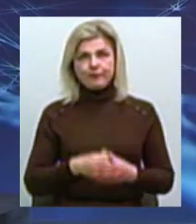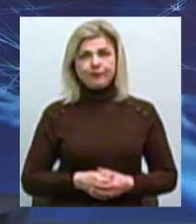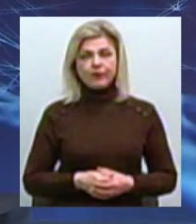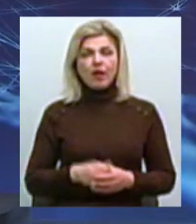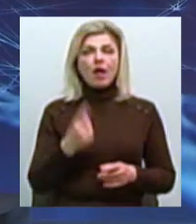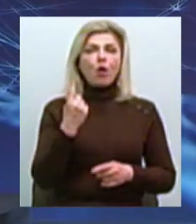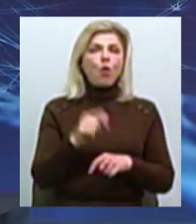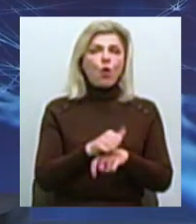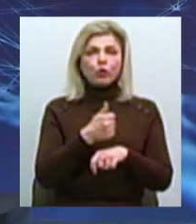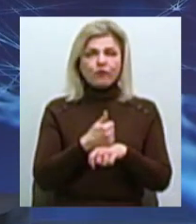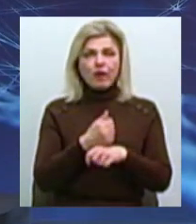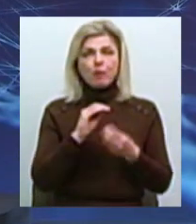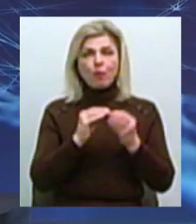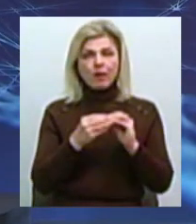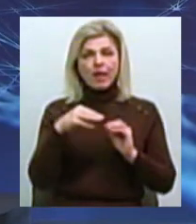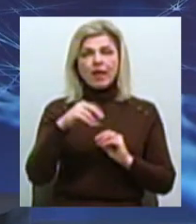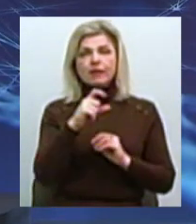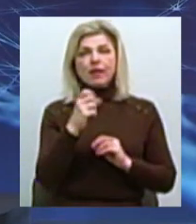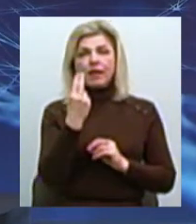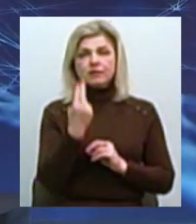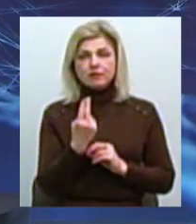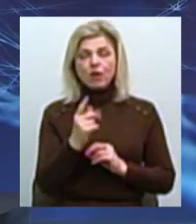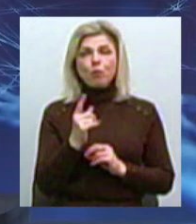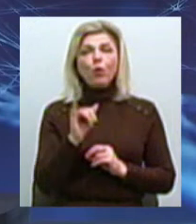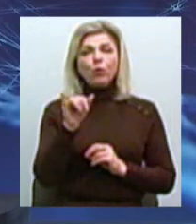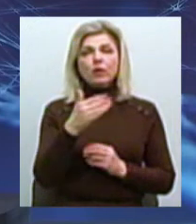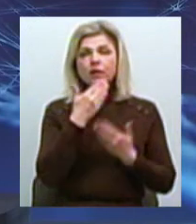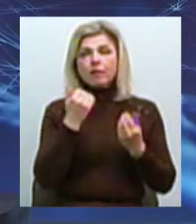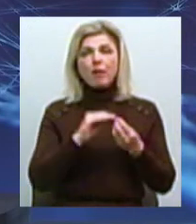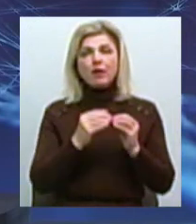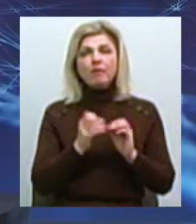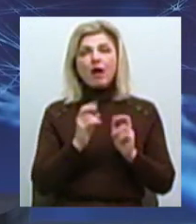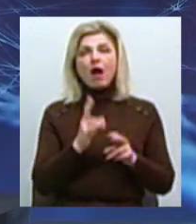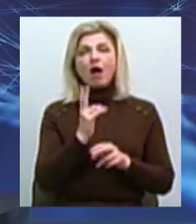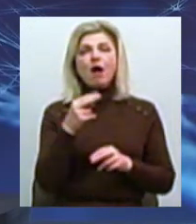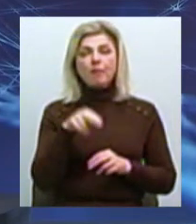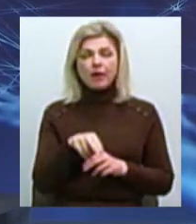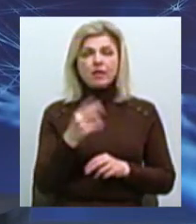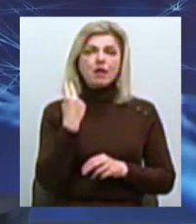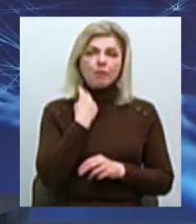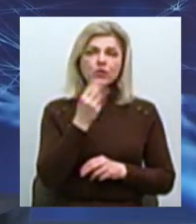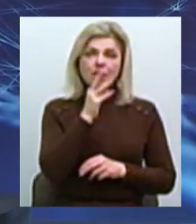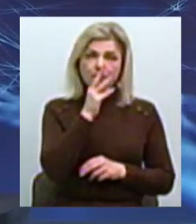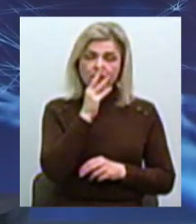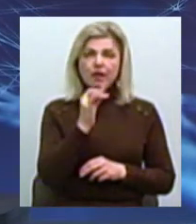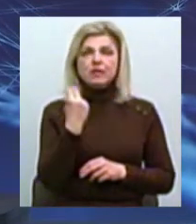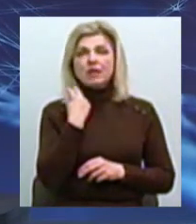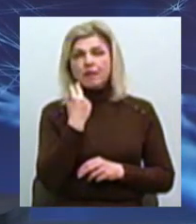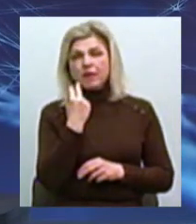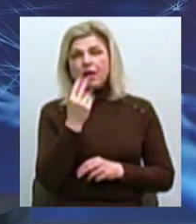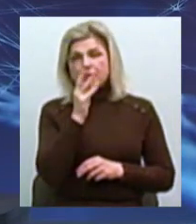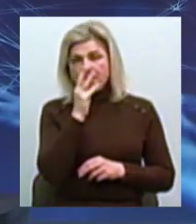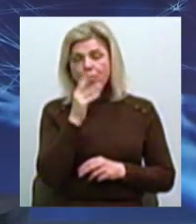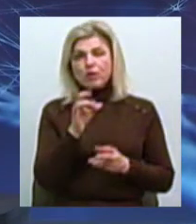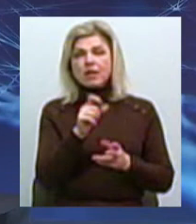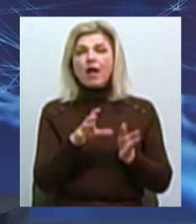Найголовнішою проблемою ТЕЦ, оскільки в них немає таких проблем, як УКП, незаборгованість по зарплаті, незаборгованість за електричну енергію, але